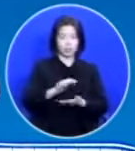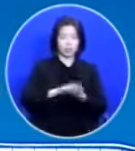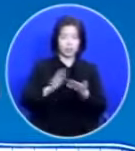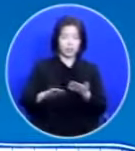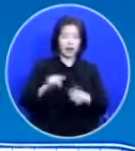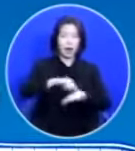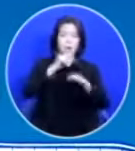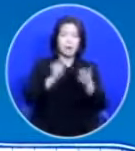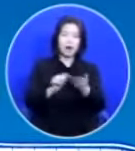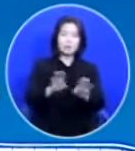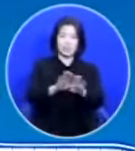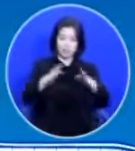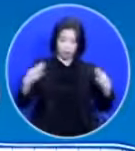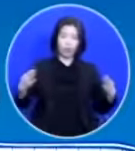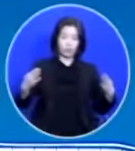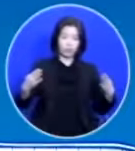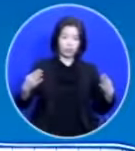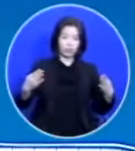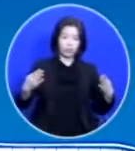마음을 여는 거예요